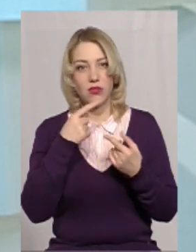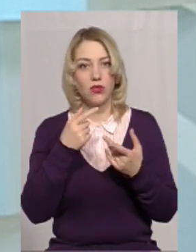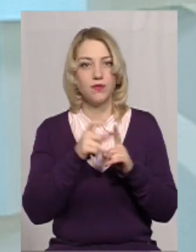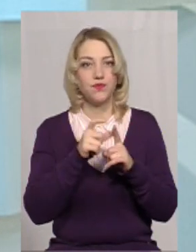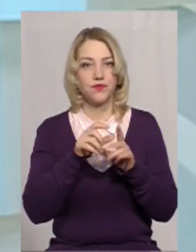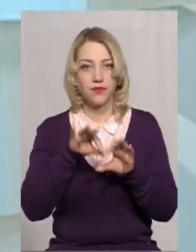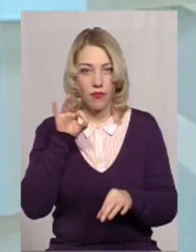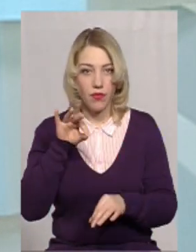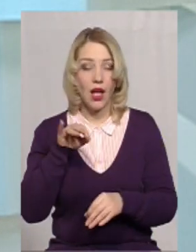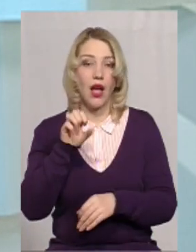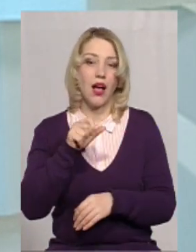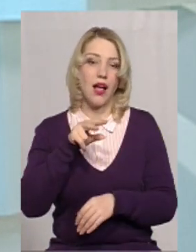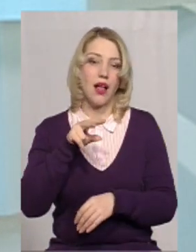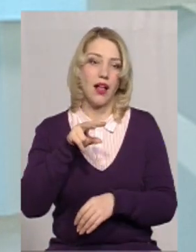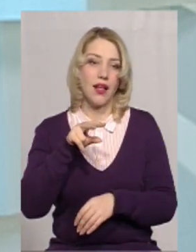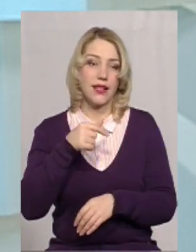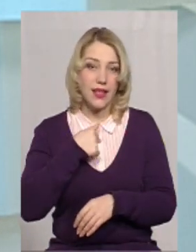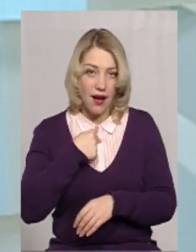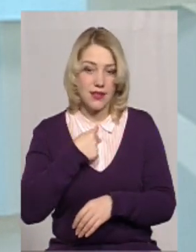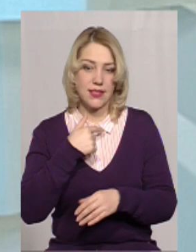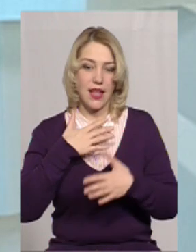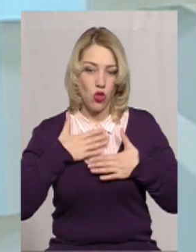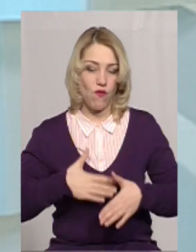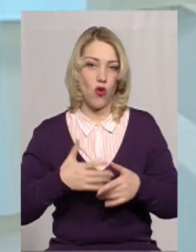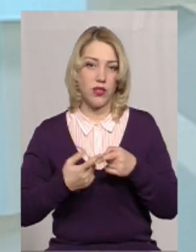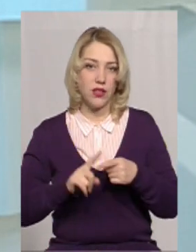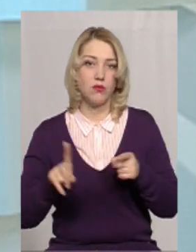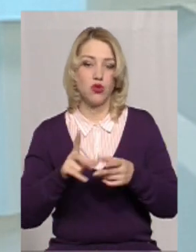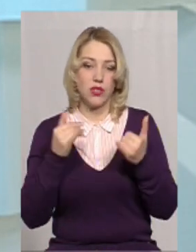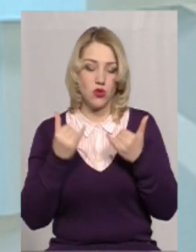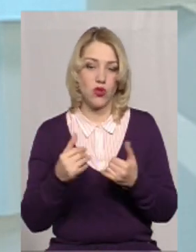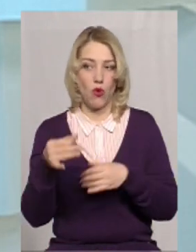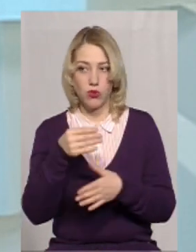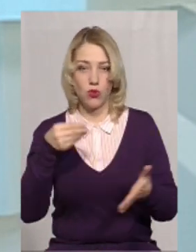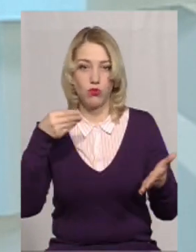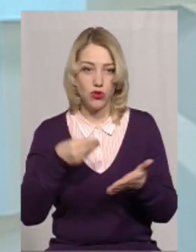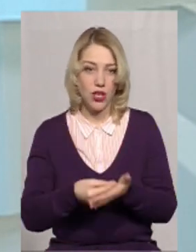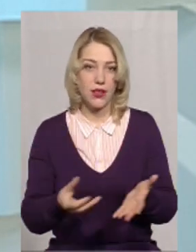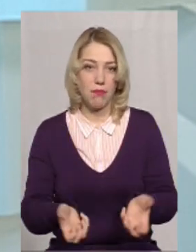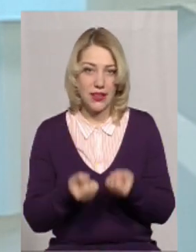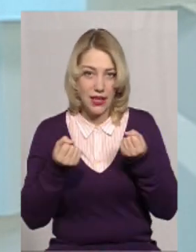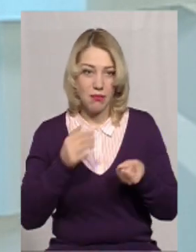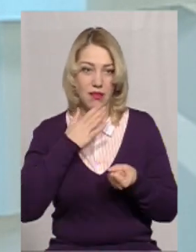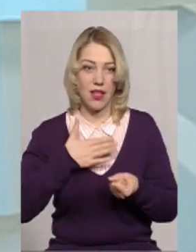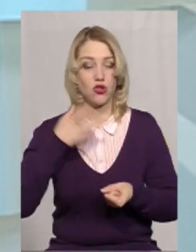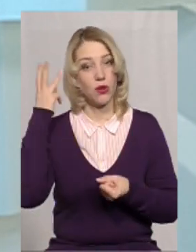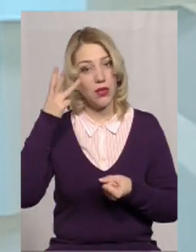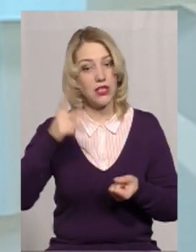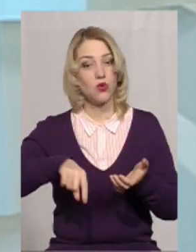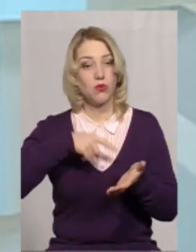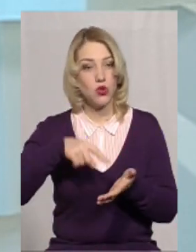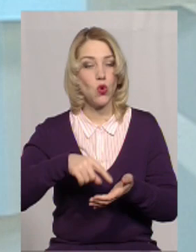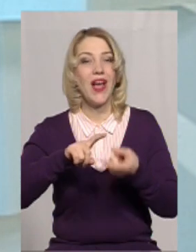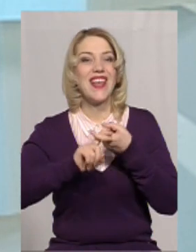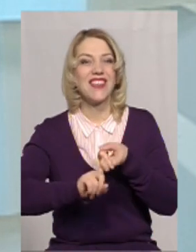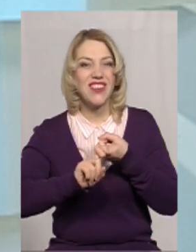висловлююся, а я задоволена тим, що ми на сьогодні з обласного бюджету підтримали нашу Хмельницьку міську